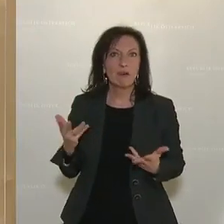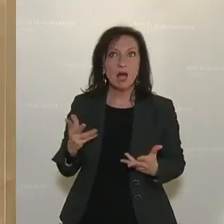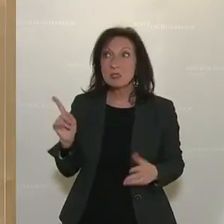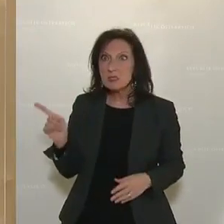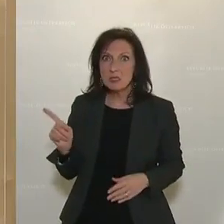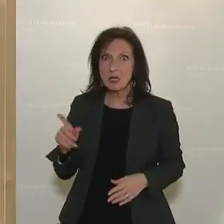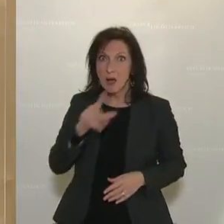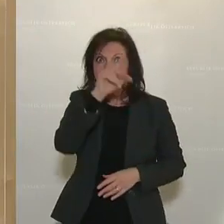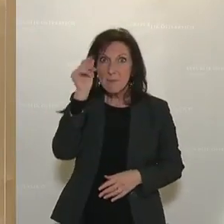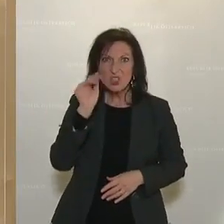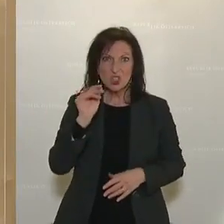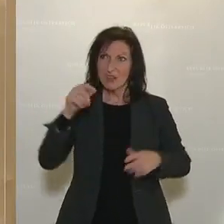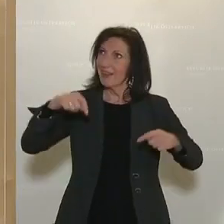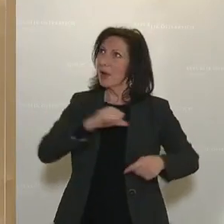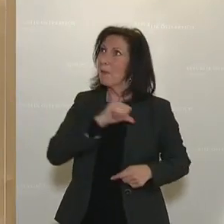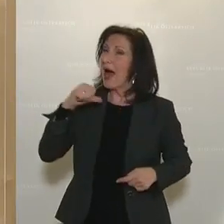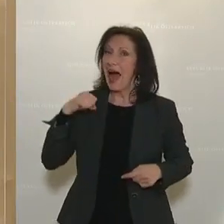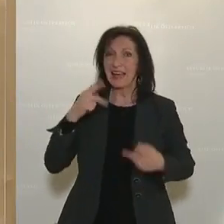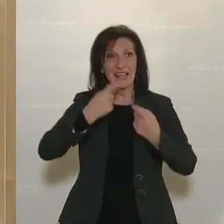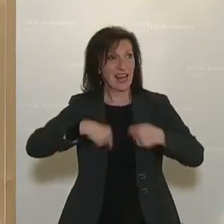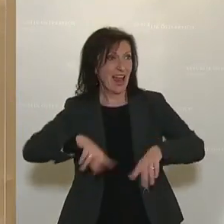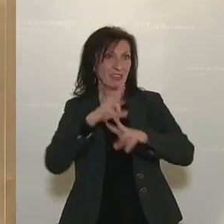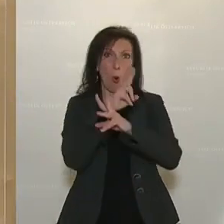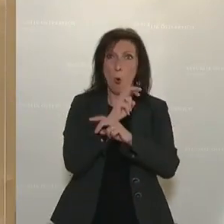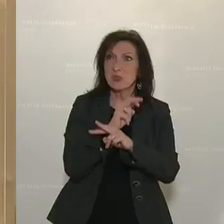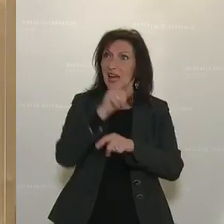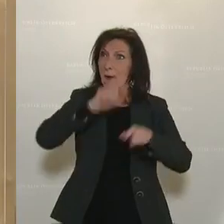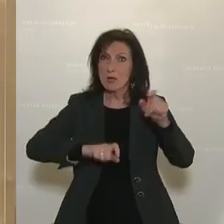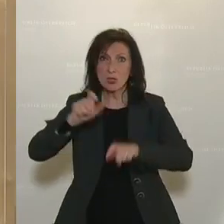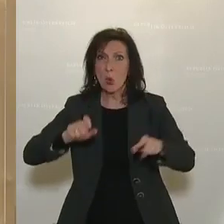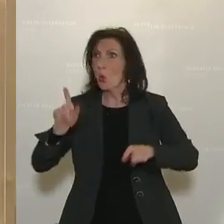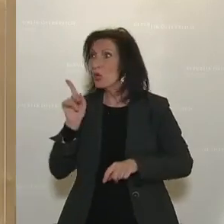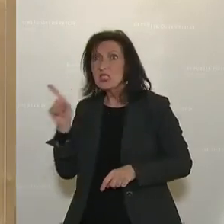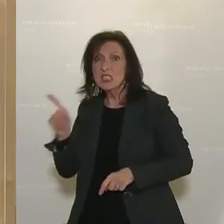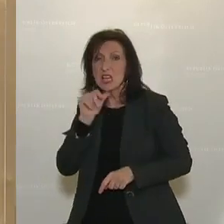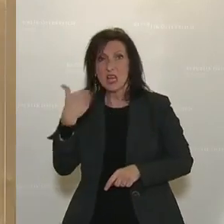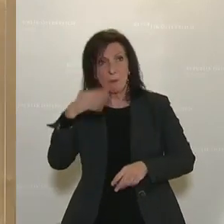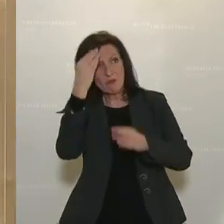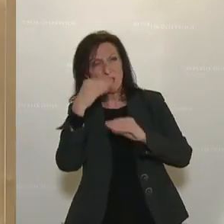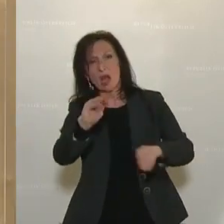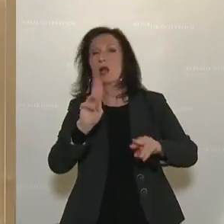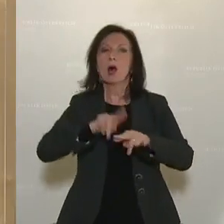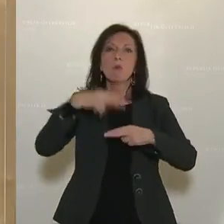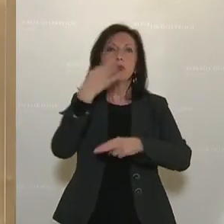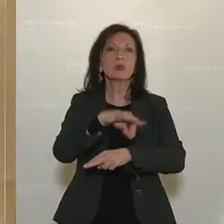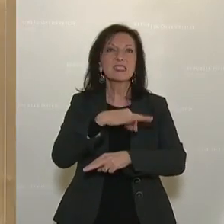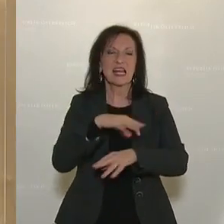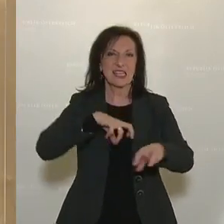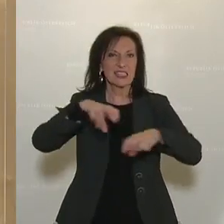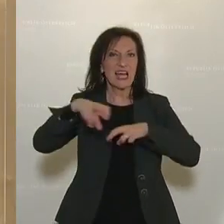den Menschen im eigenen Land nicht mehr vertrauen. Und wenn der Bundeskanzler und seine Regierungsmitglieder den eigenen